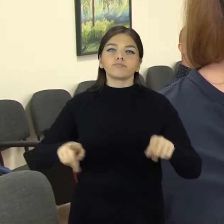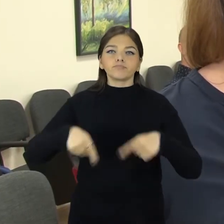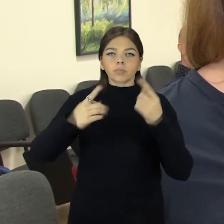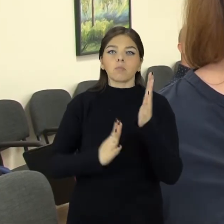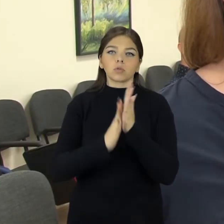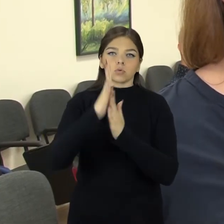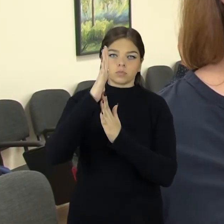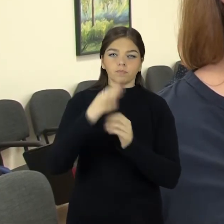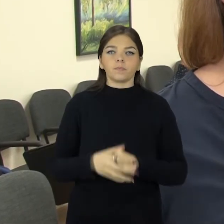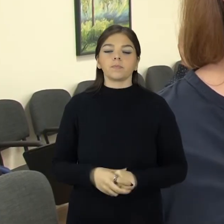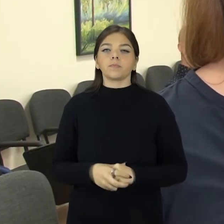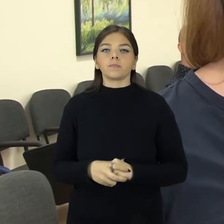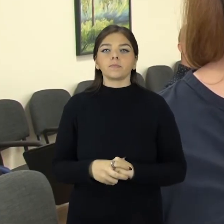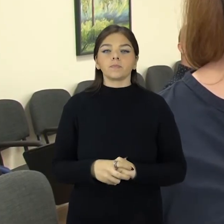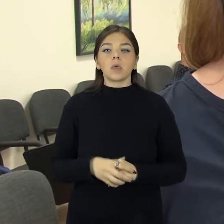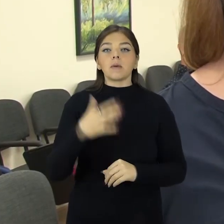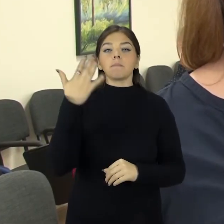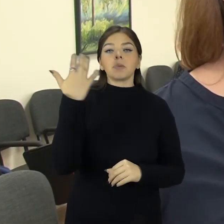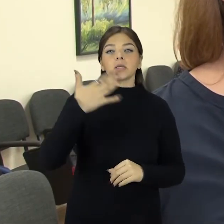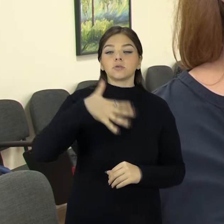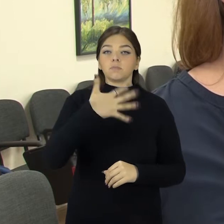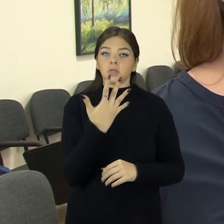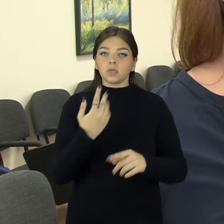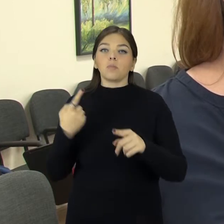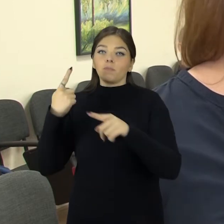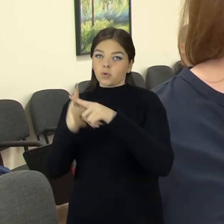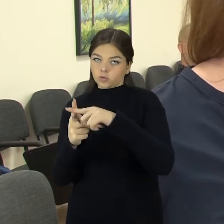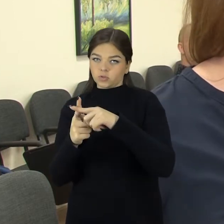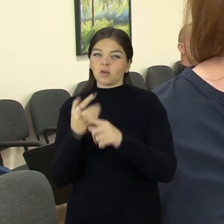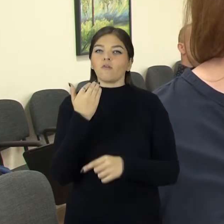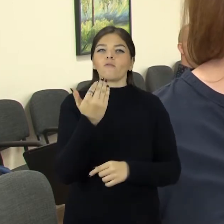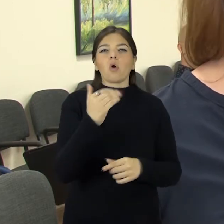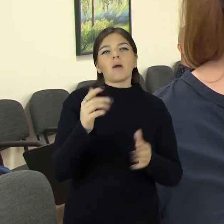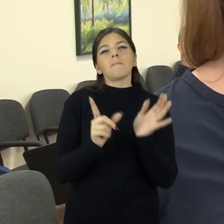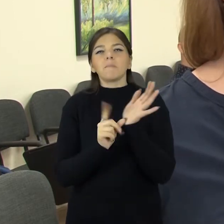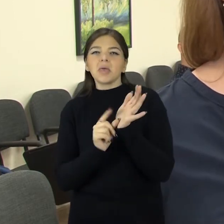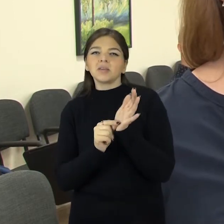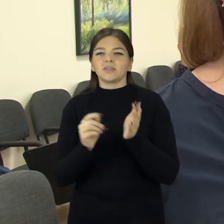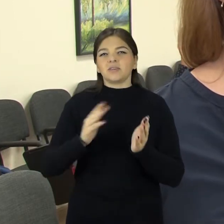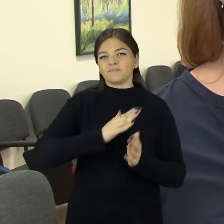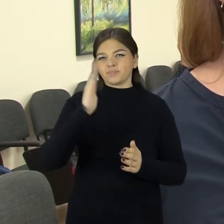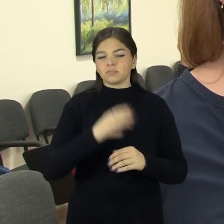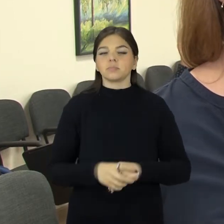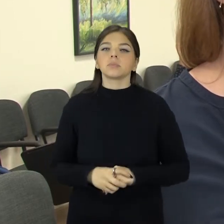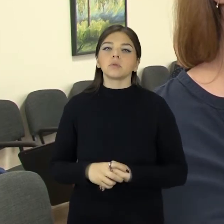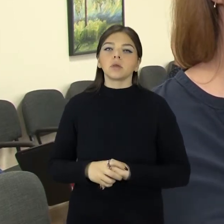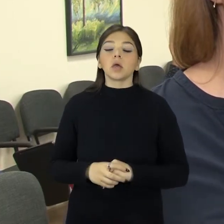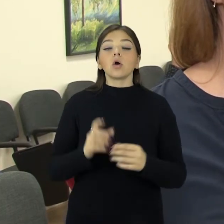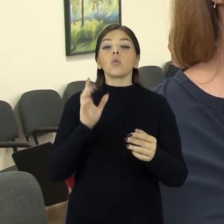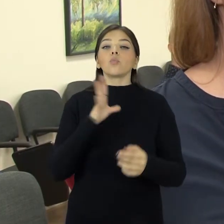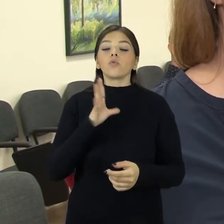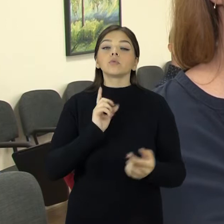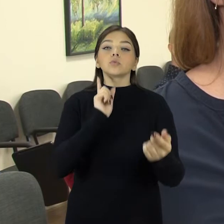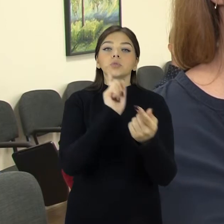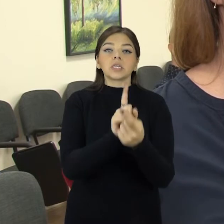55+. Tai yra daugiausia pensinio amžiaus žmonės. Mes jau turėjom susitikimą Lenkijoje, dabar